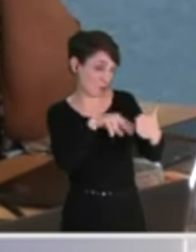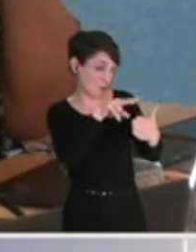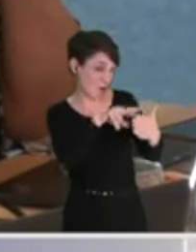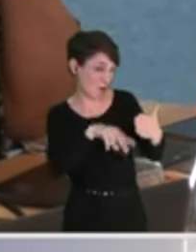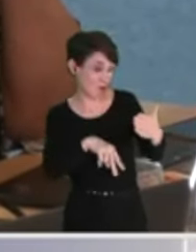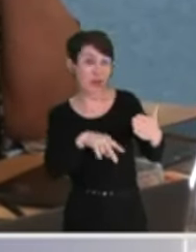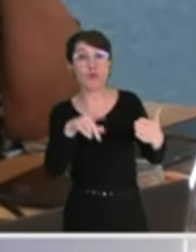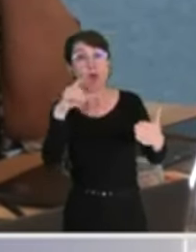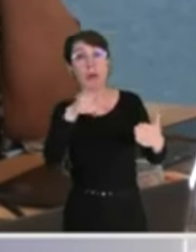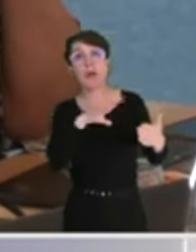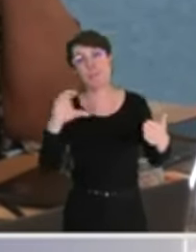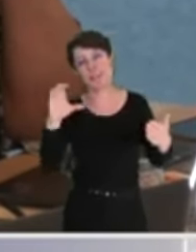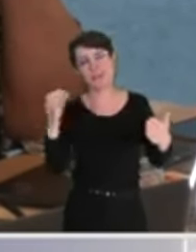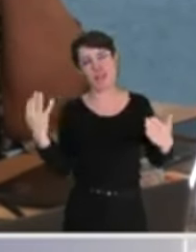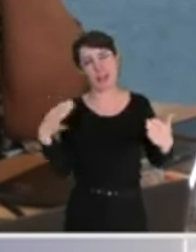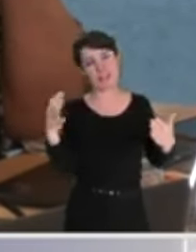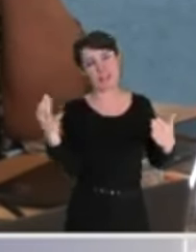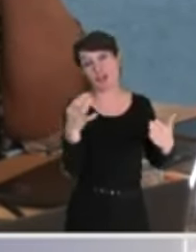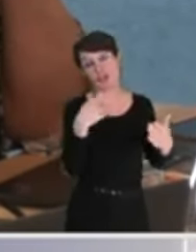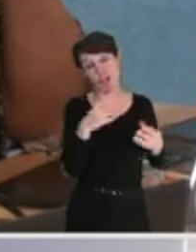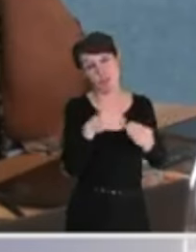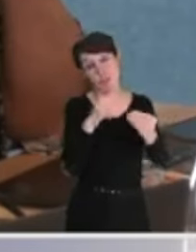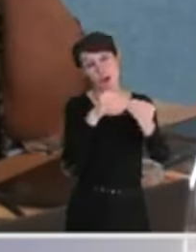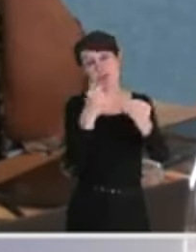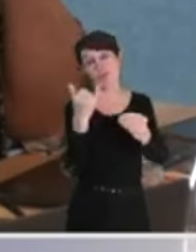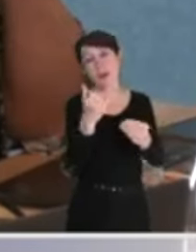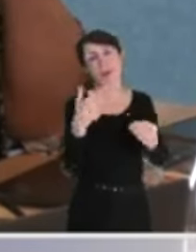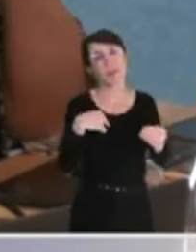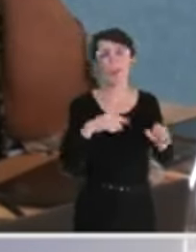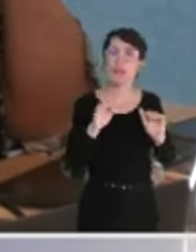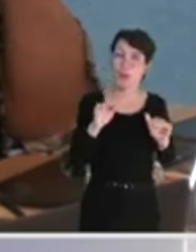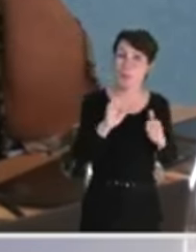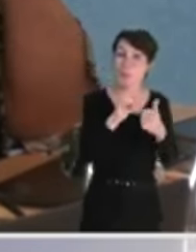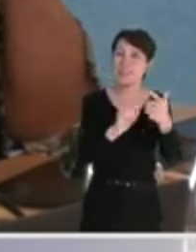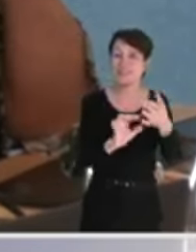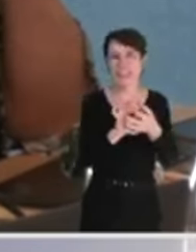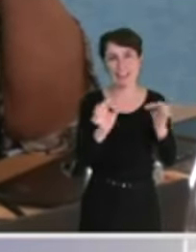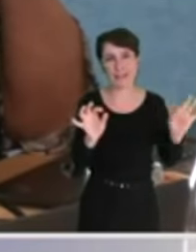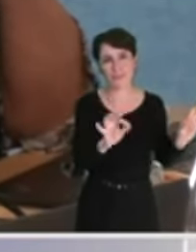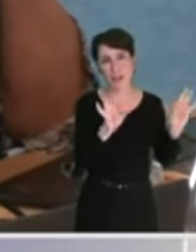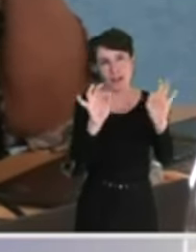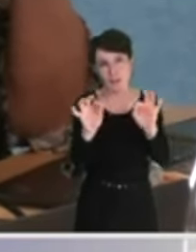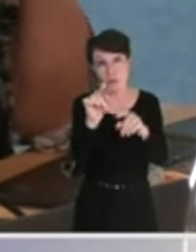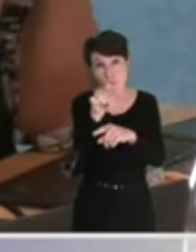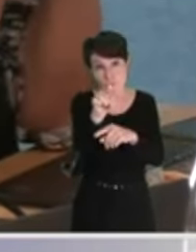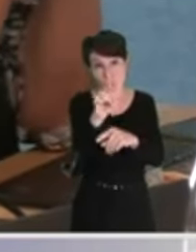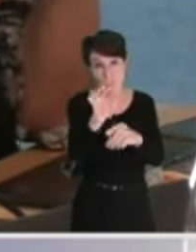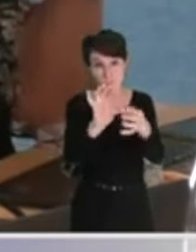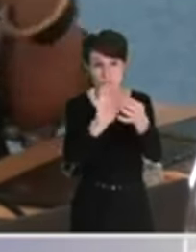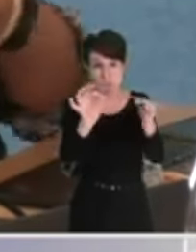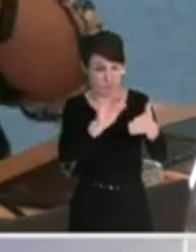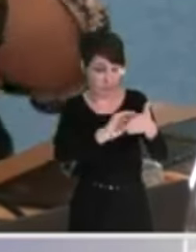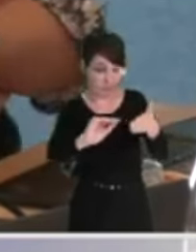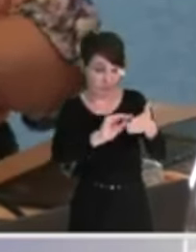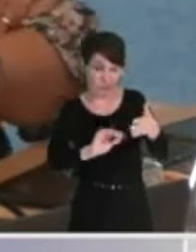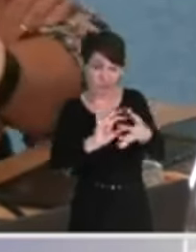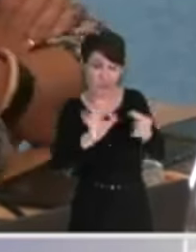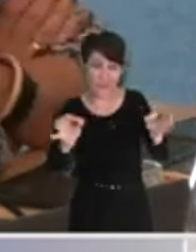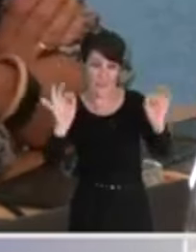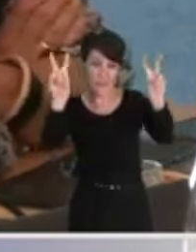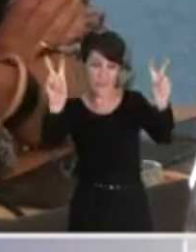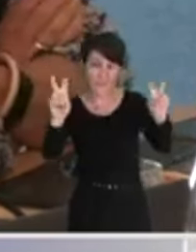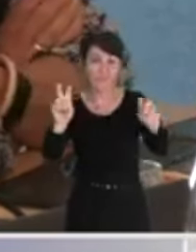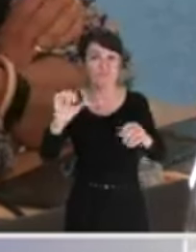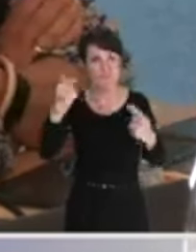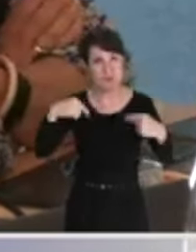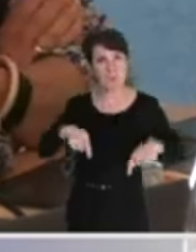développé, je ne pas le faire. J'ajoute simplement quelques phrases que vous avez reprises concernant Michel Barnier. Vous lui reprochez